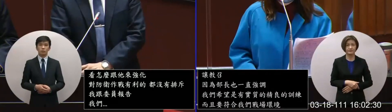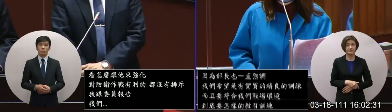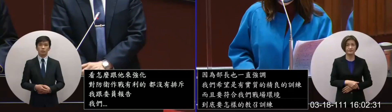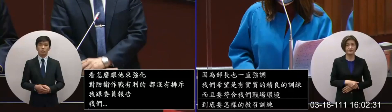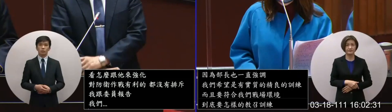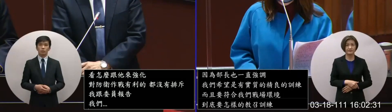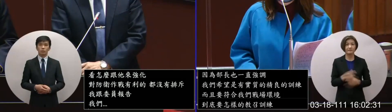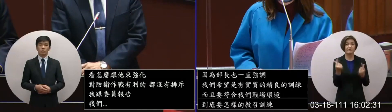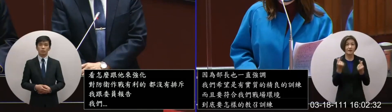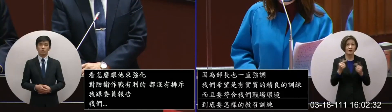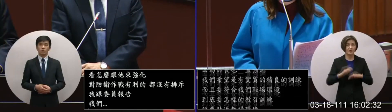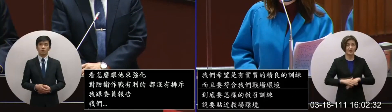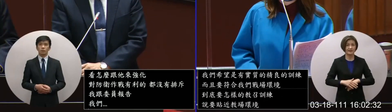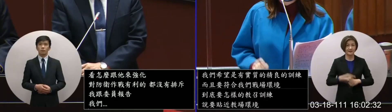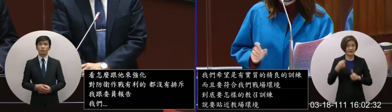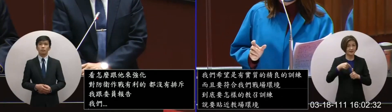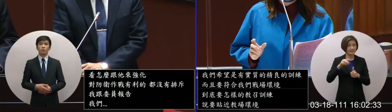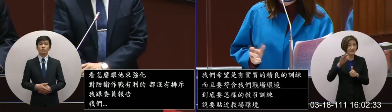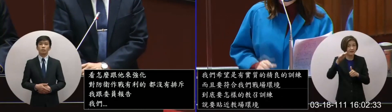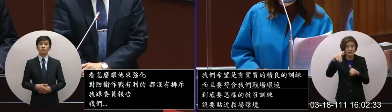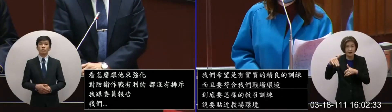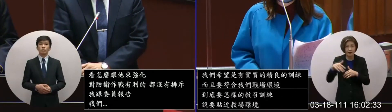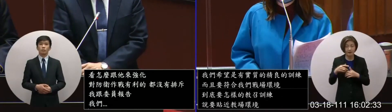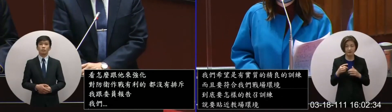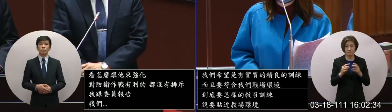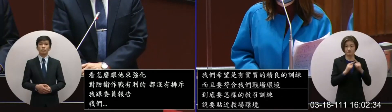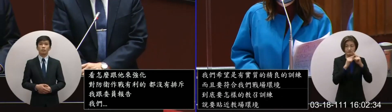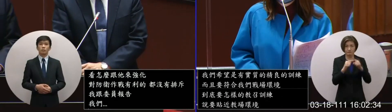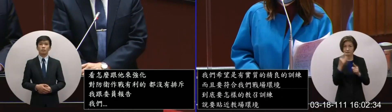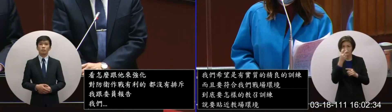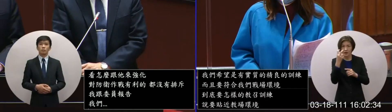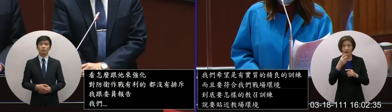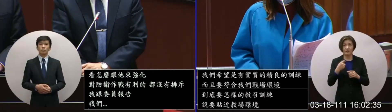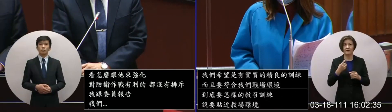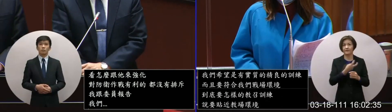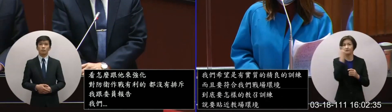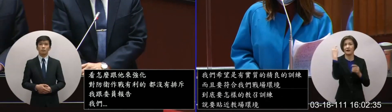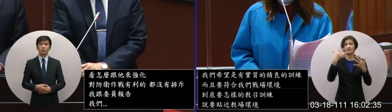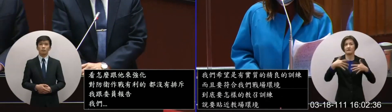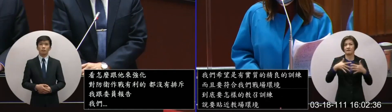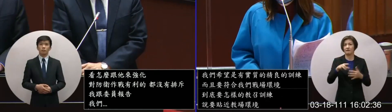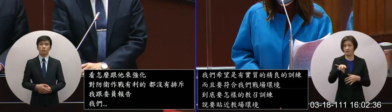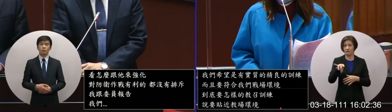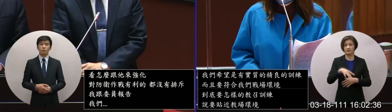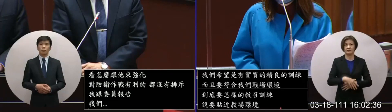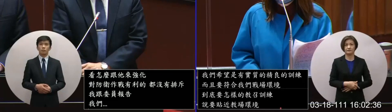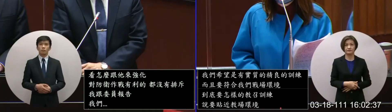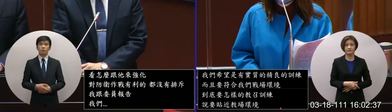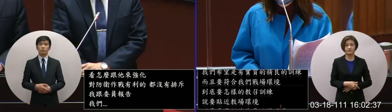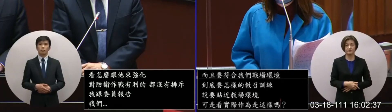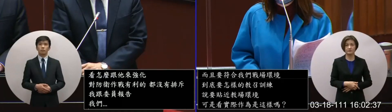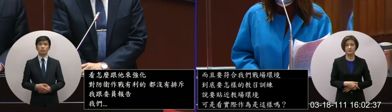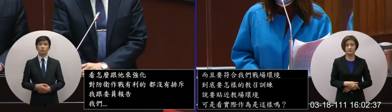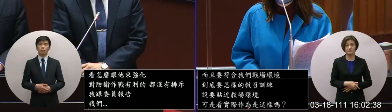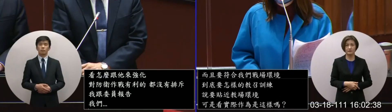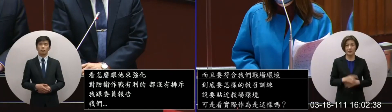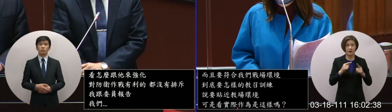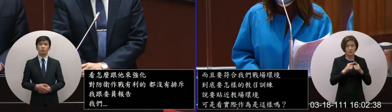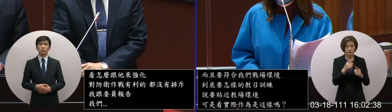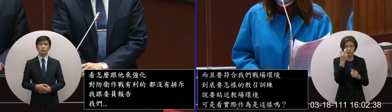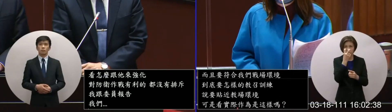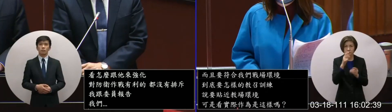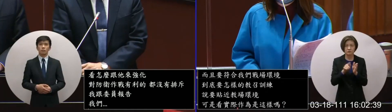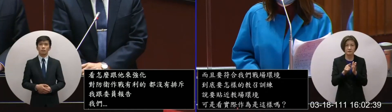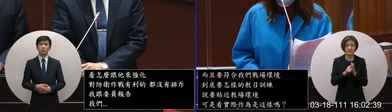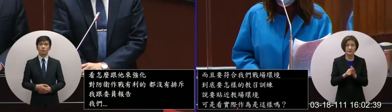像这一次的教招考察我们也发现了一些问题这一次去考察的时候